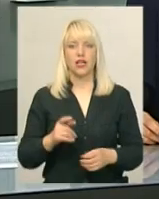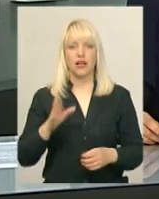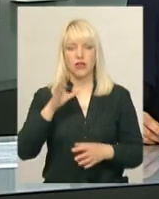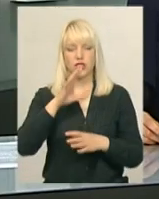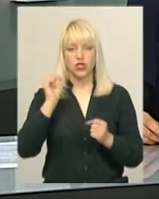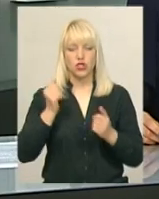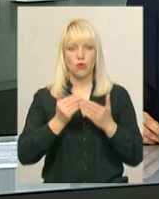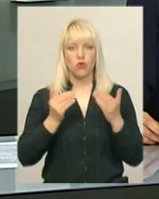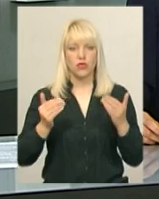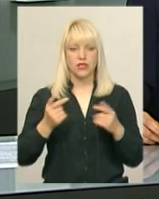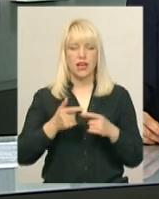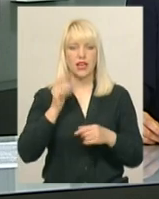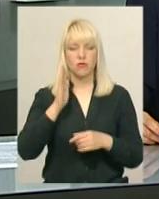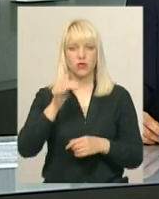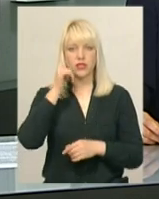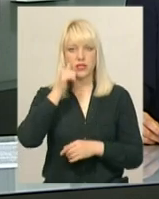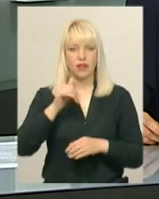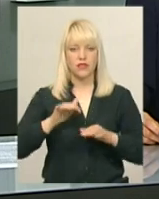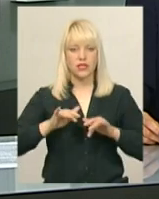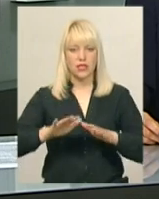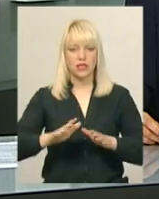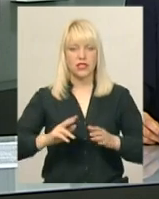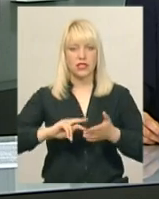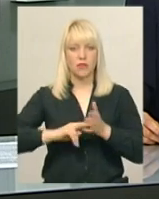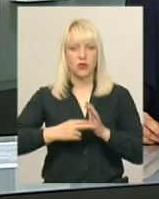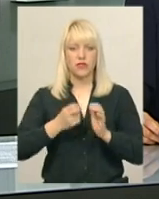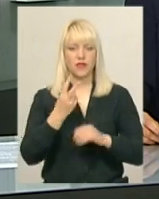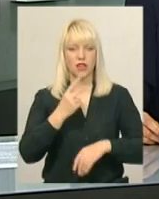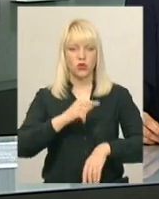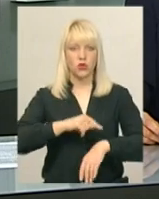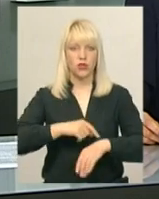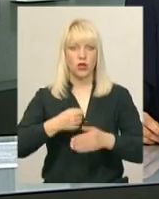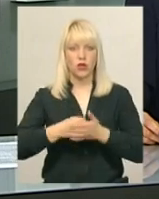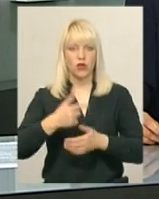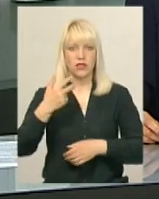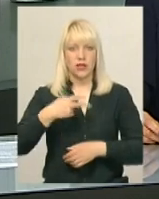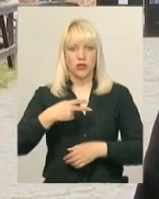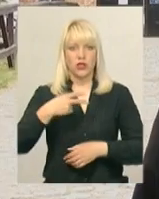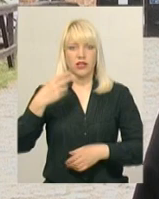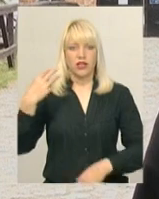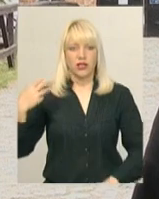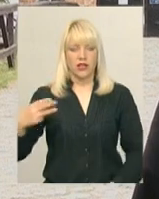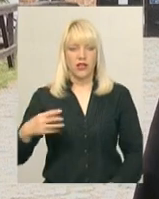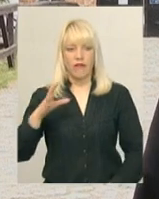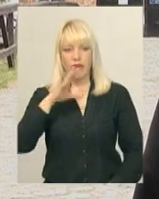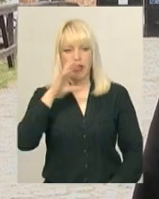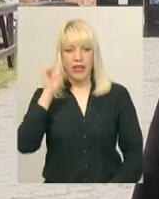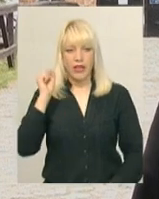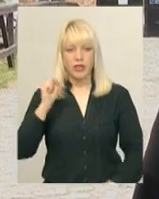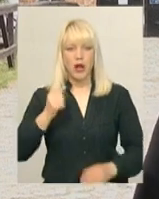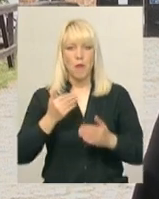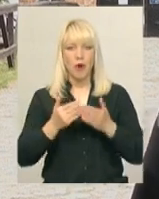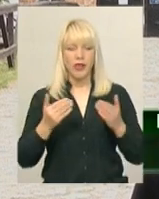меджибіській фортеці відбудеться завтра. Заходи заплановані з 12-ї години до 20-ї тридцяти. У ніч музеїв